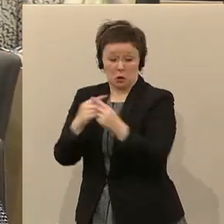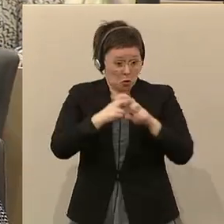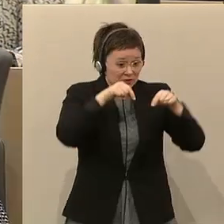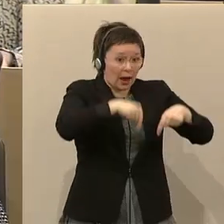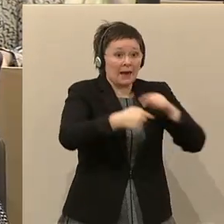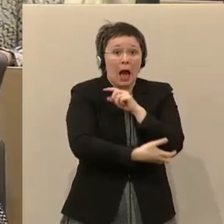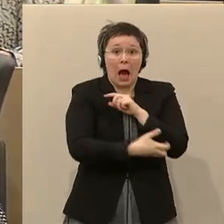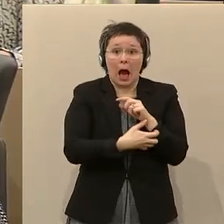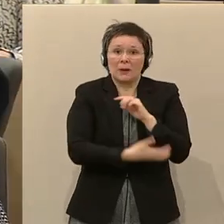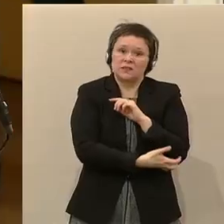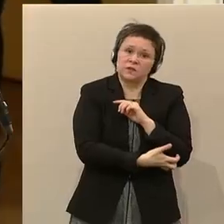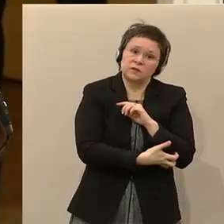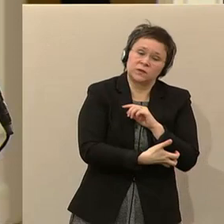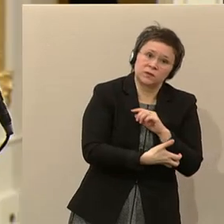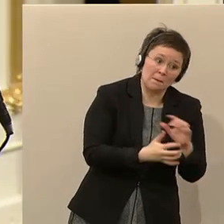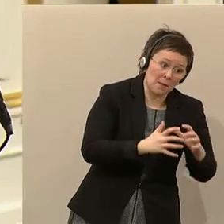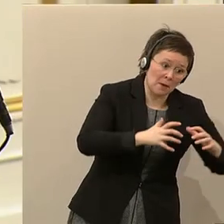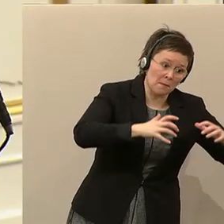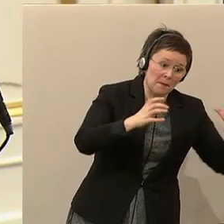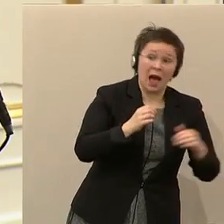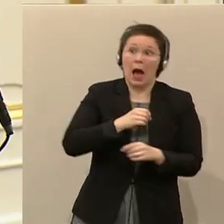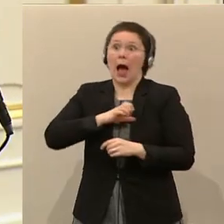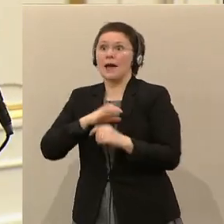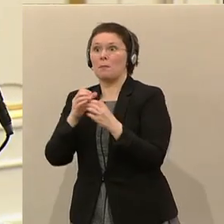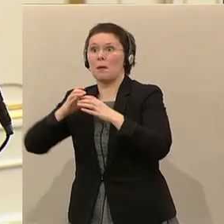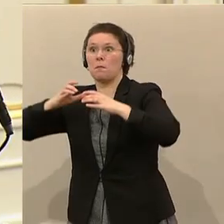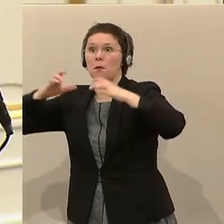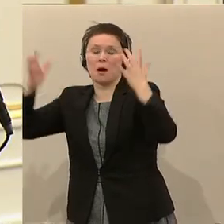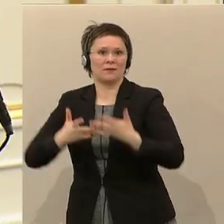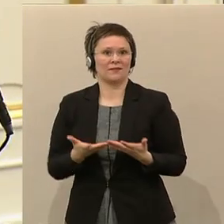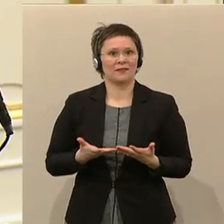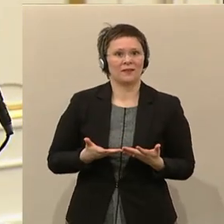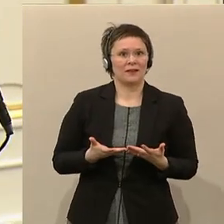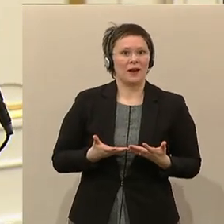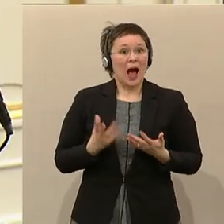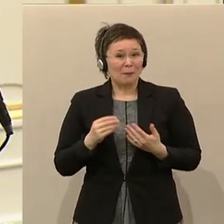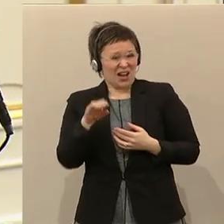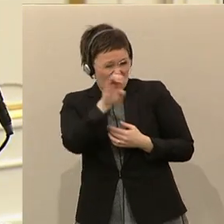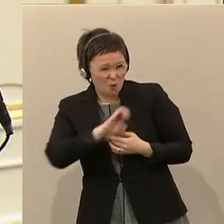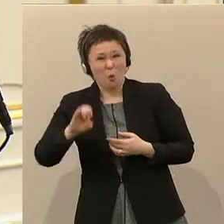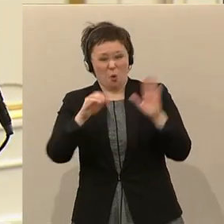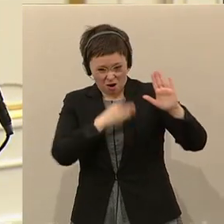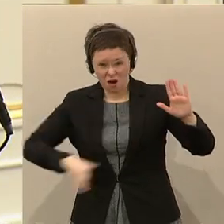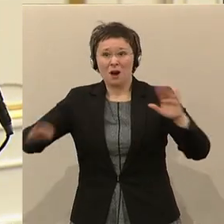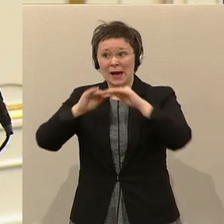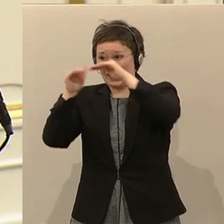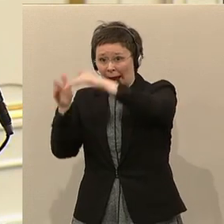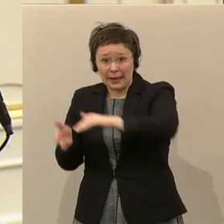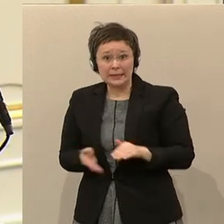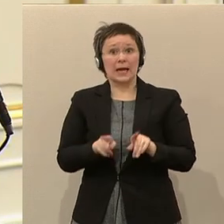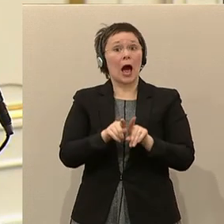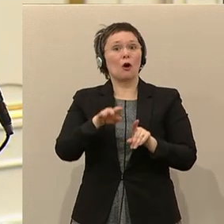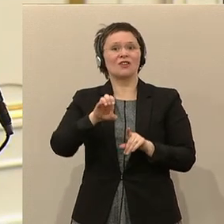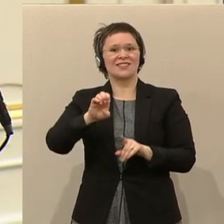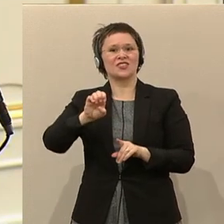und die Reichen immer reicher werden. Und wenn wir von der EU einfordern, dass wir die Schengen-Außengrenze auch absichern, dann stellen Sie sich hin und nehmen uns